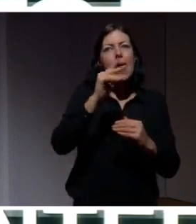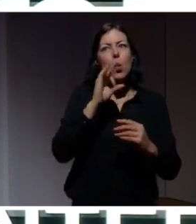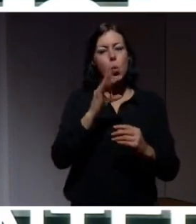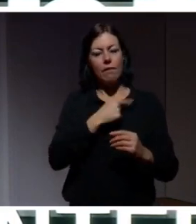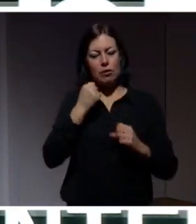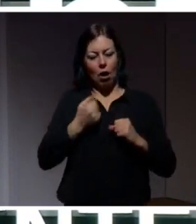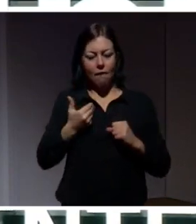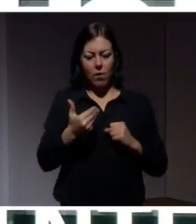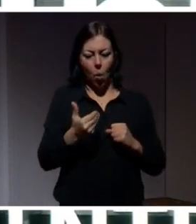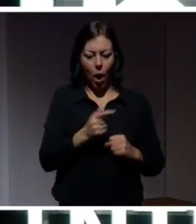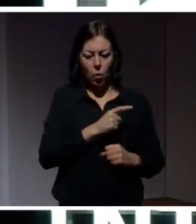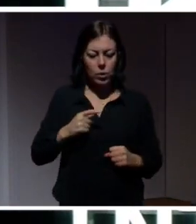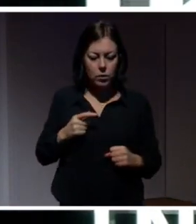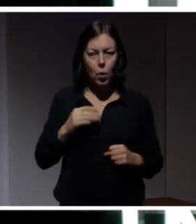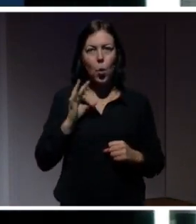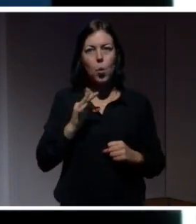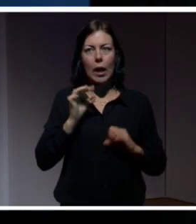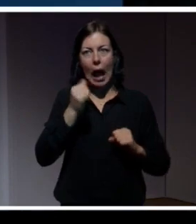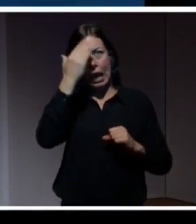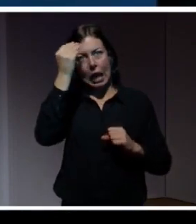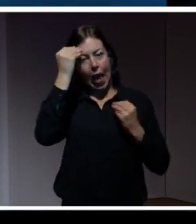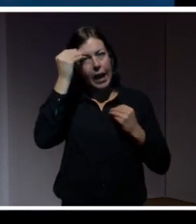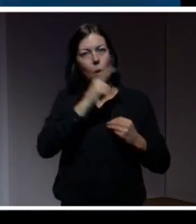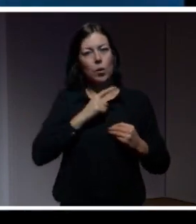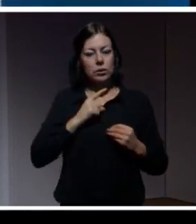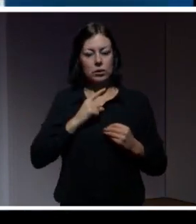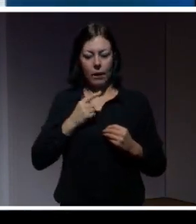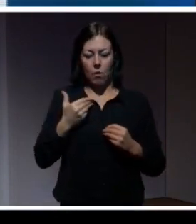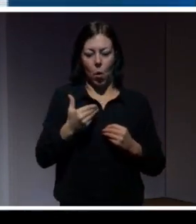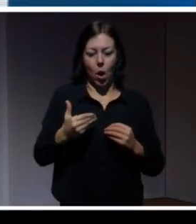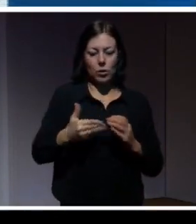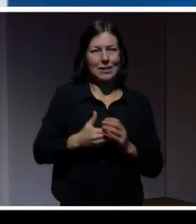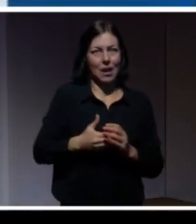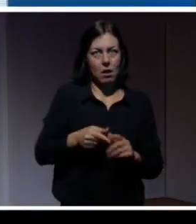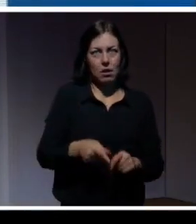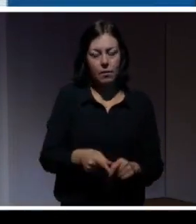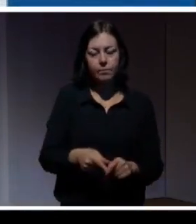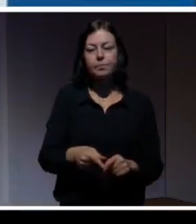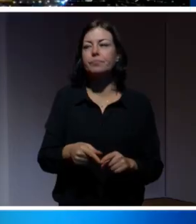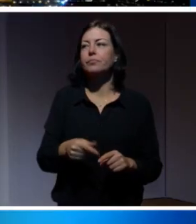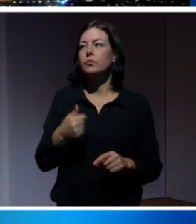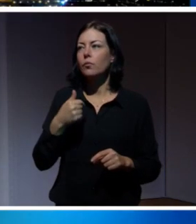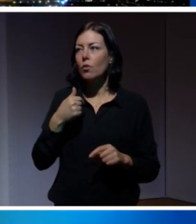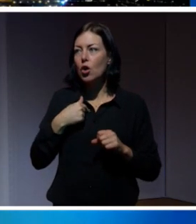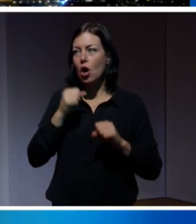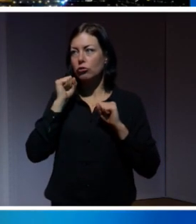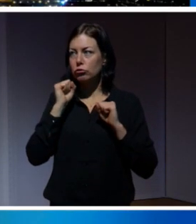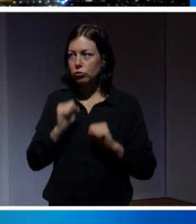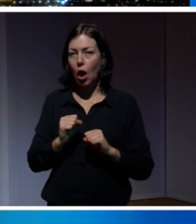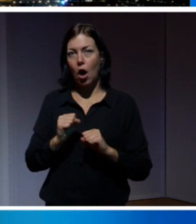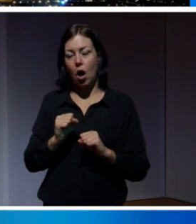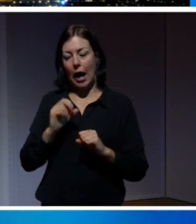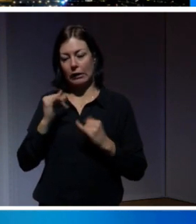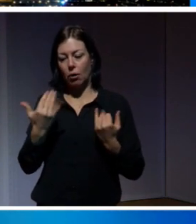oss att förhålla oss till. Så det var startpunkten. Så jag kommer idag utgå ifrån några av de här perspektiven som